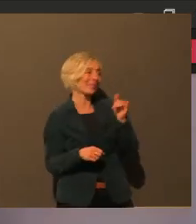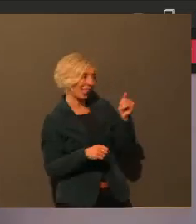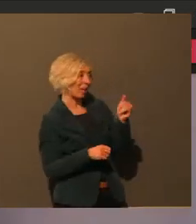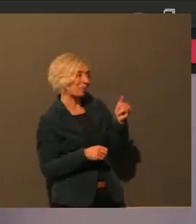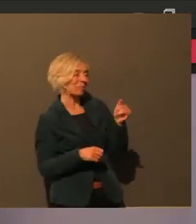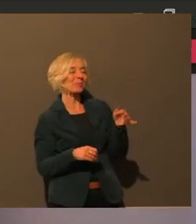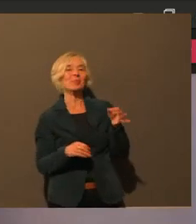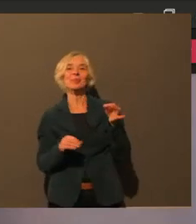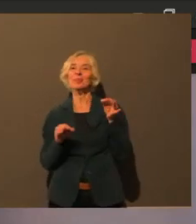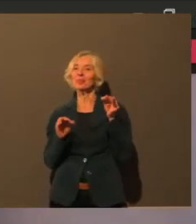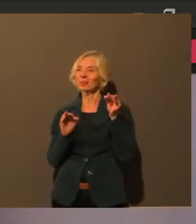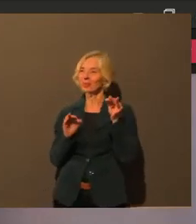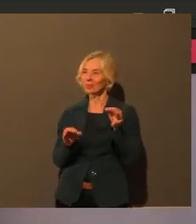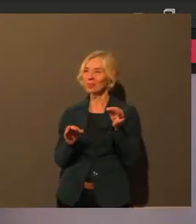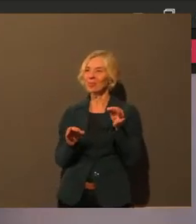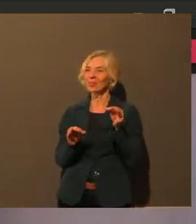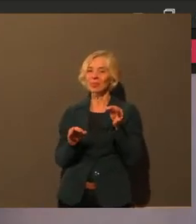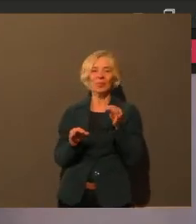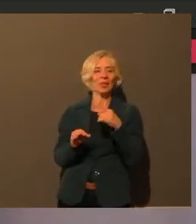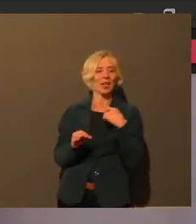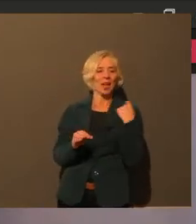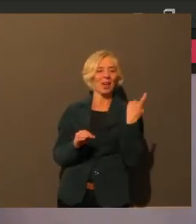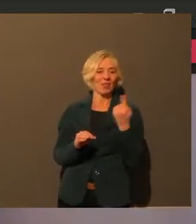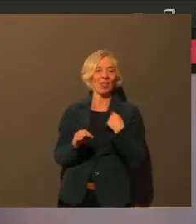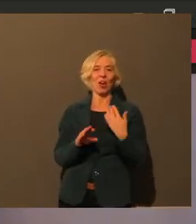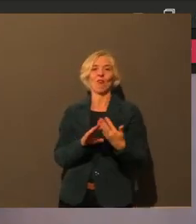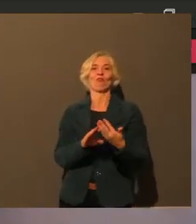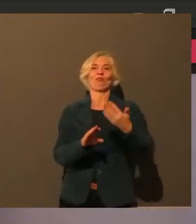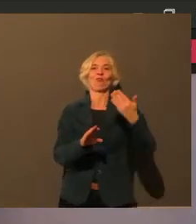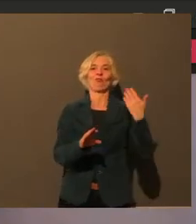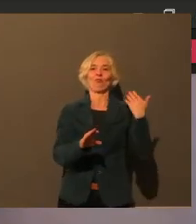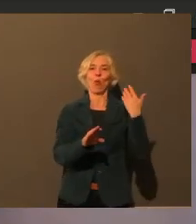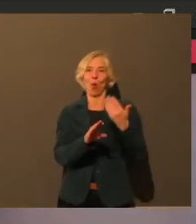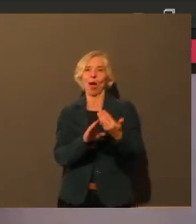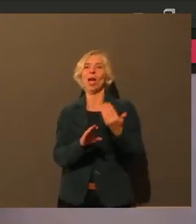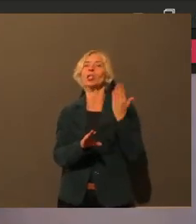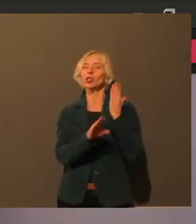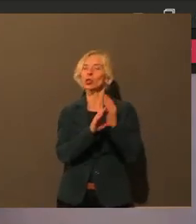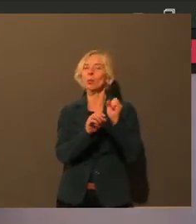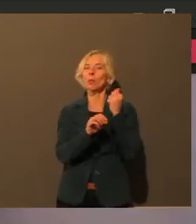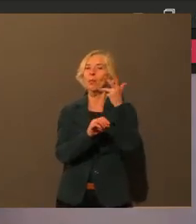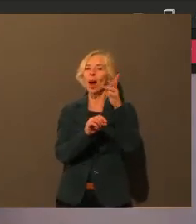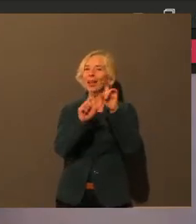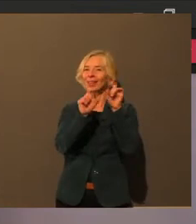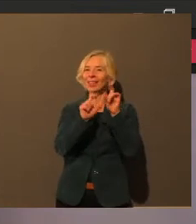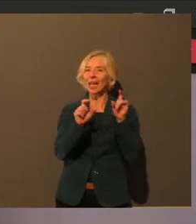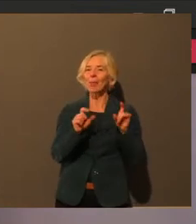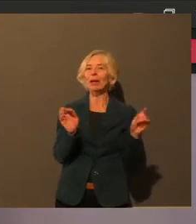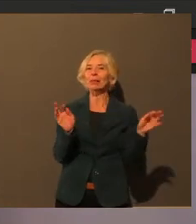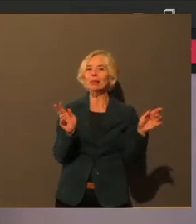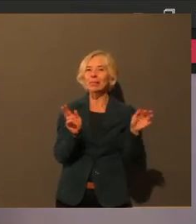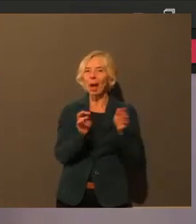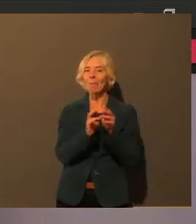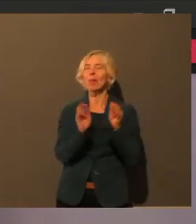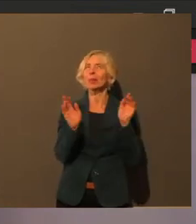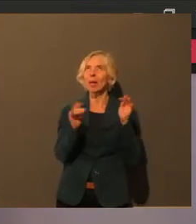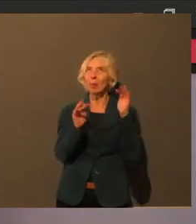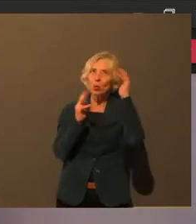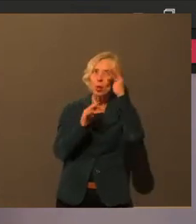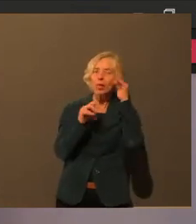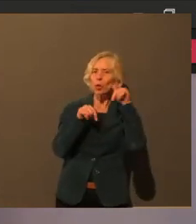Ja, wir haben ja in der Vorbesprechung eben ein Themen gesammelt und vielleicht ganz kurz jetzt zur Erklärung mit diesem Weihnachtsbus,